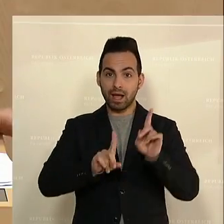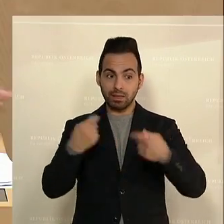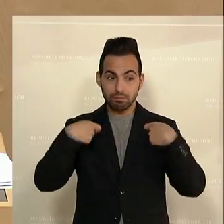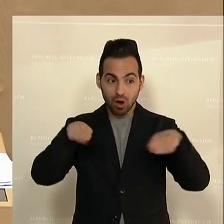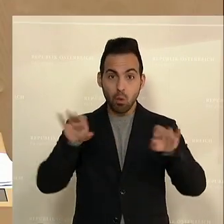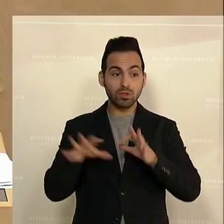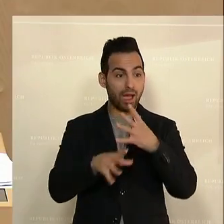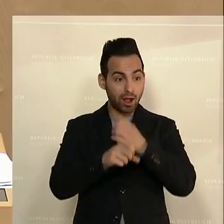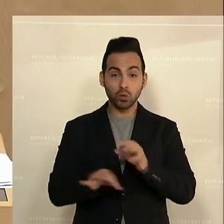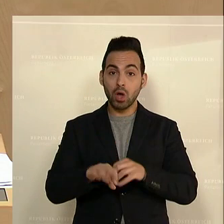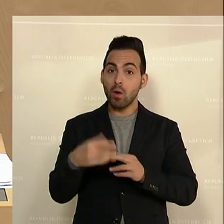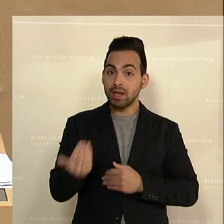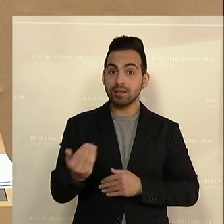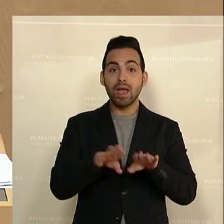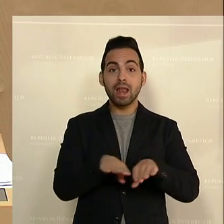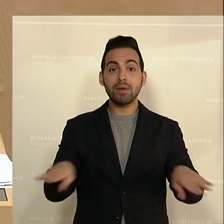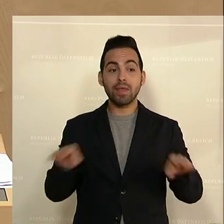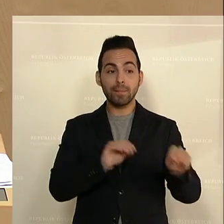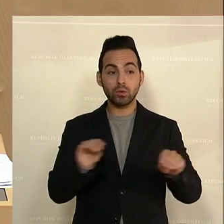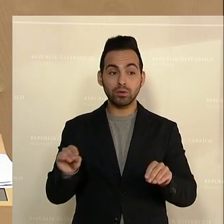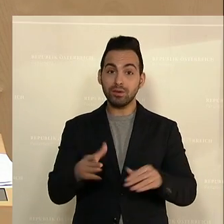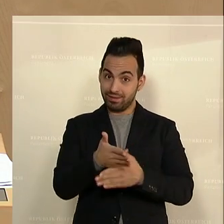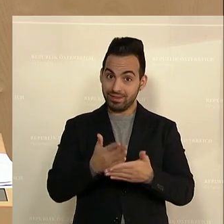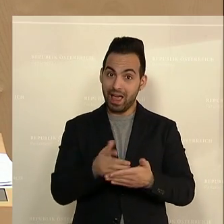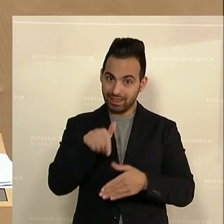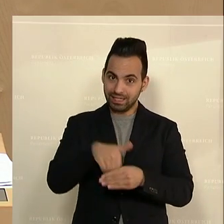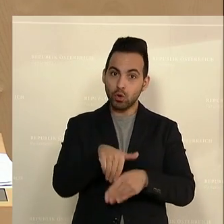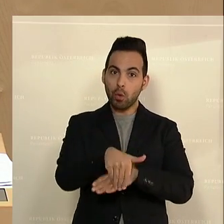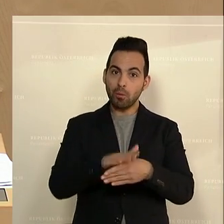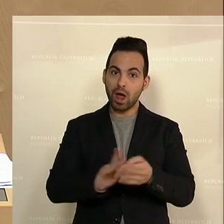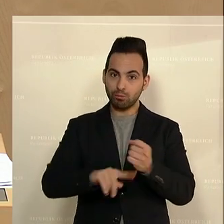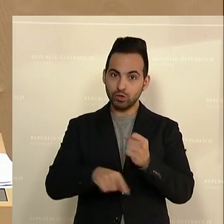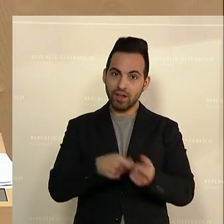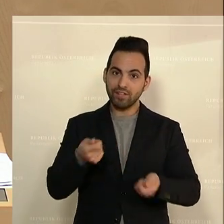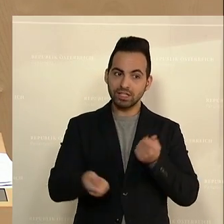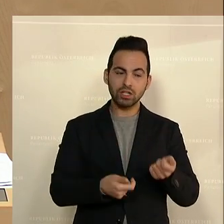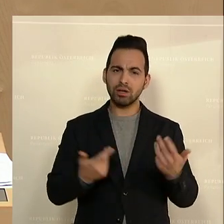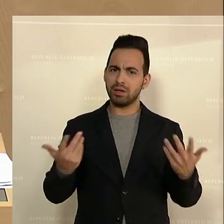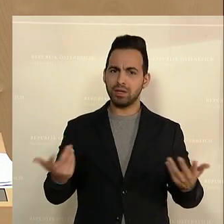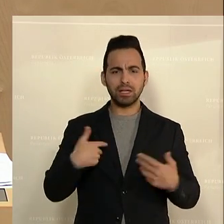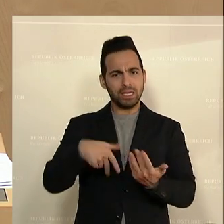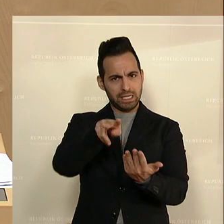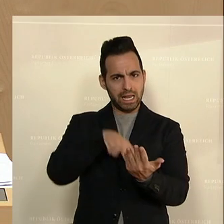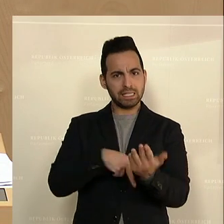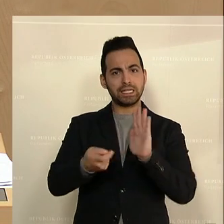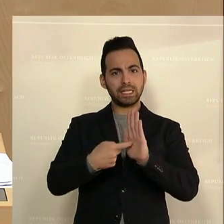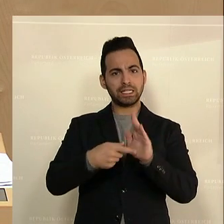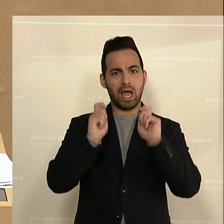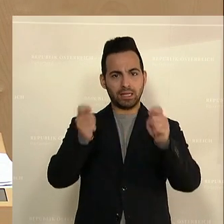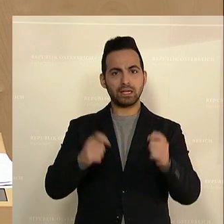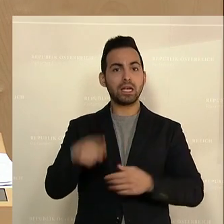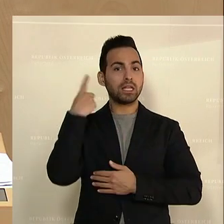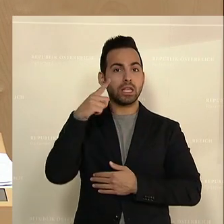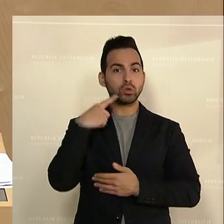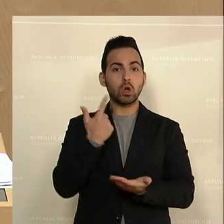Erhaltung. auch die Gehälter der Elementarpädagoginnen werden zum Teil aus diesen kommunalen Budgets finanziert. Ich lese also im Dringlichen Antrag, dass